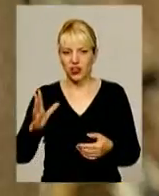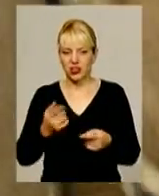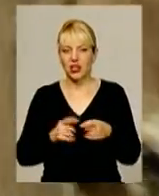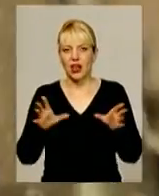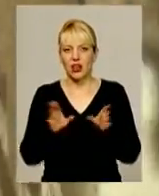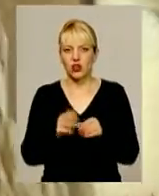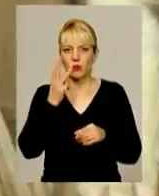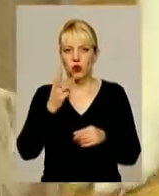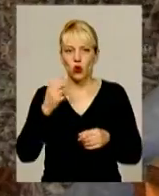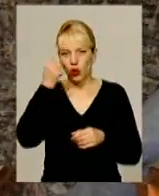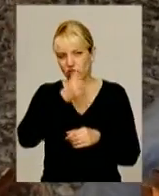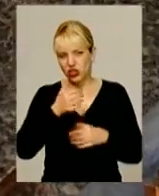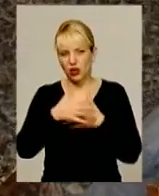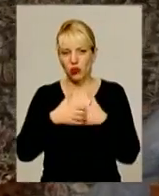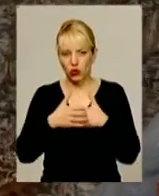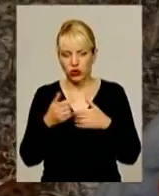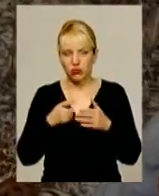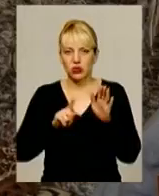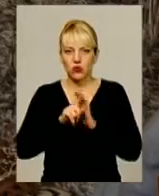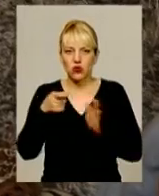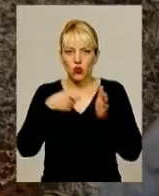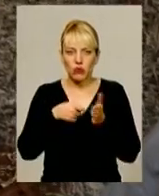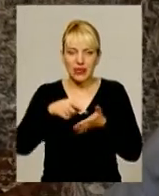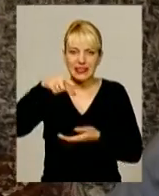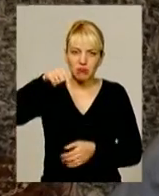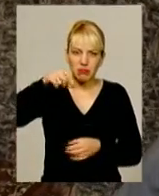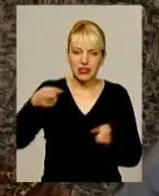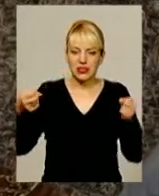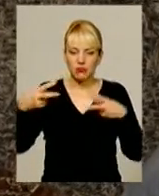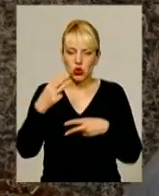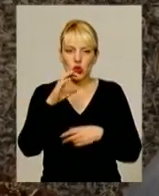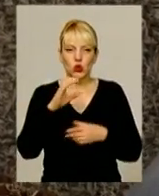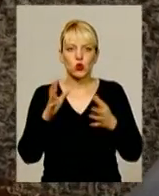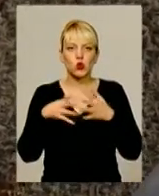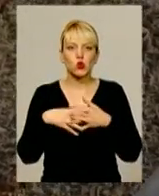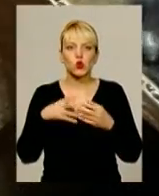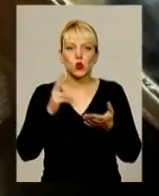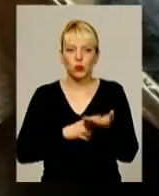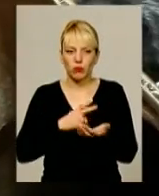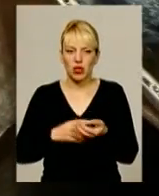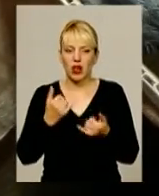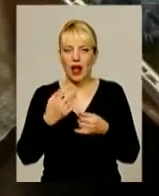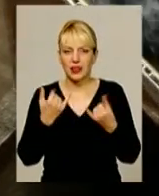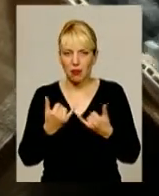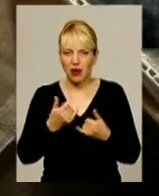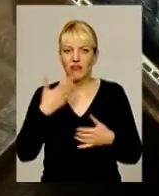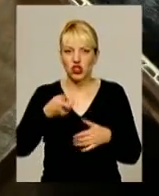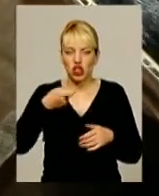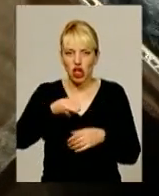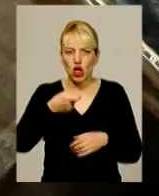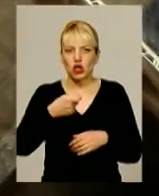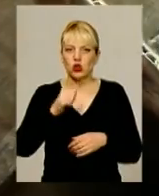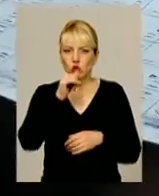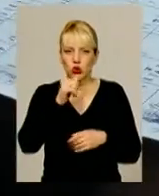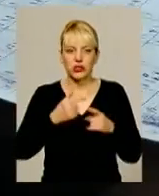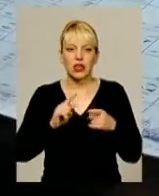трирічним котом Лучиком. Годували їх спочатку з піпетки, спеціальною сумішчю. Тепер тритижневі собачата п'ють із соски козяче